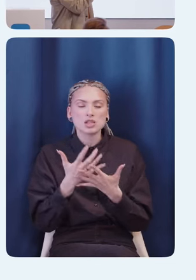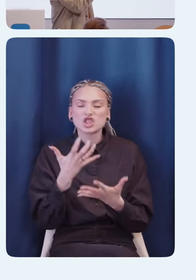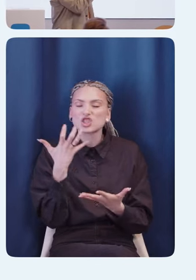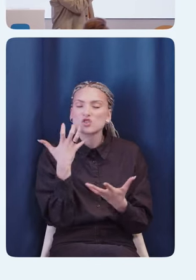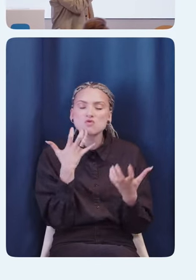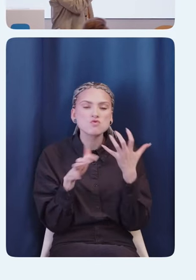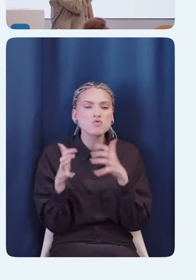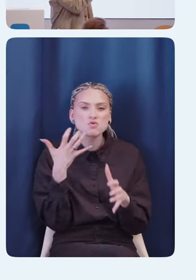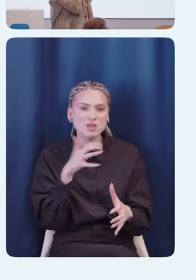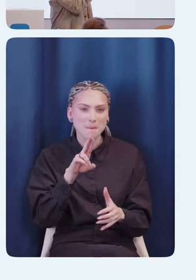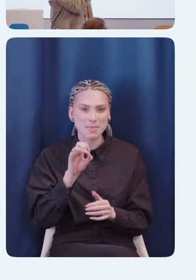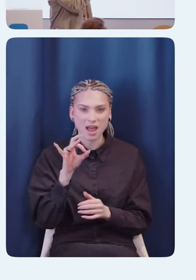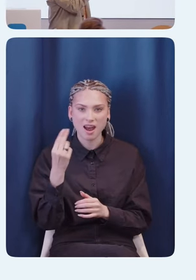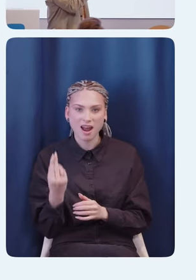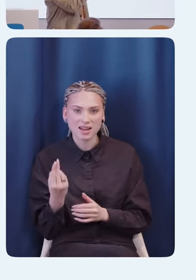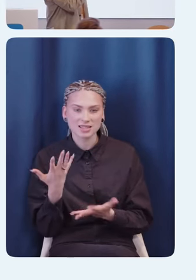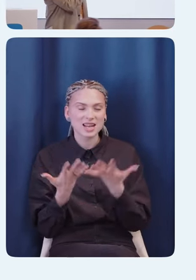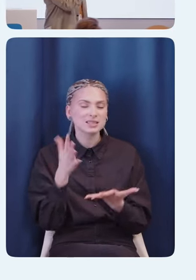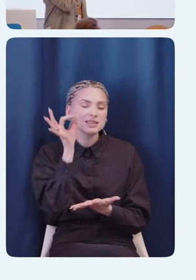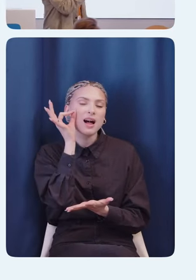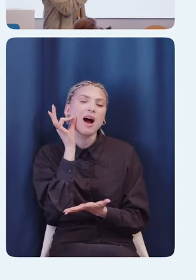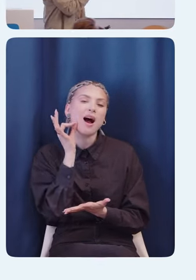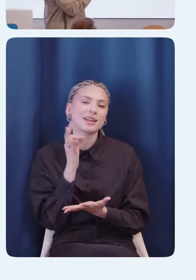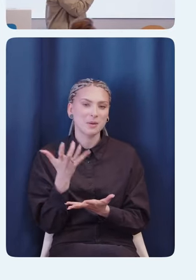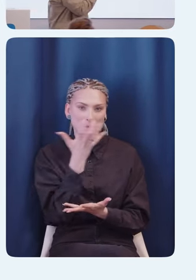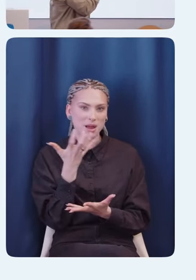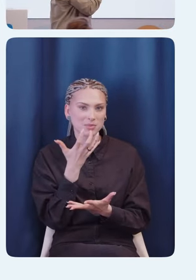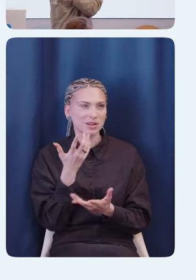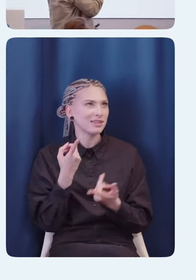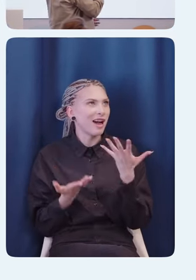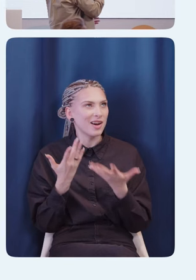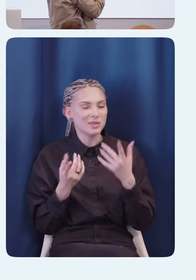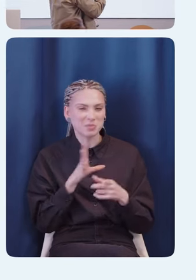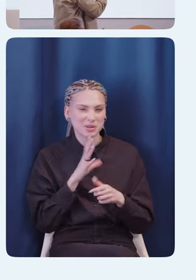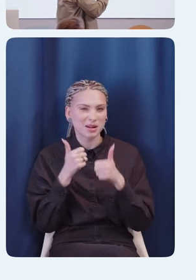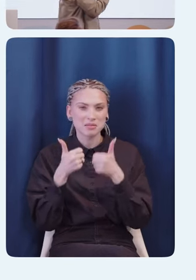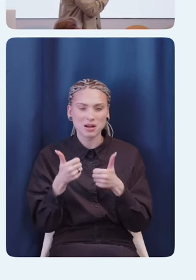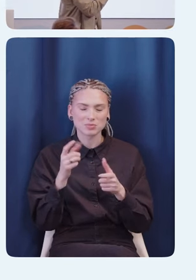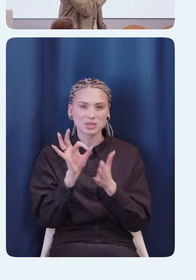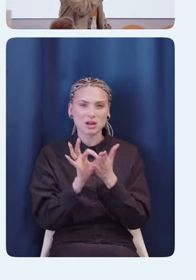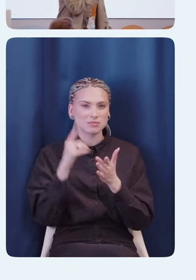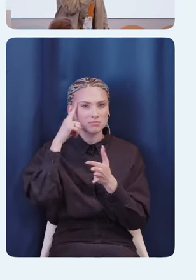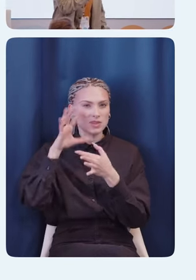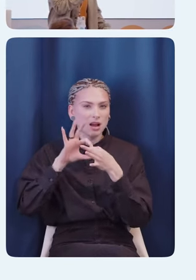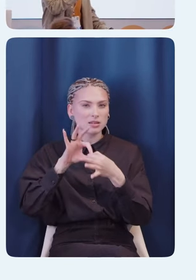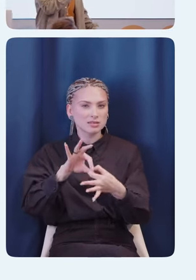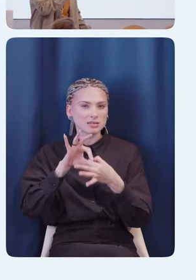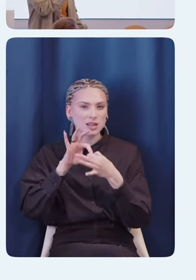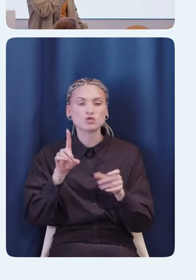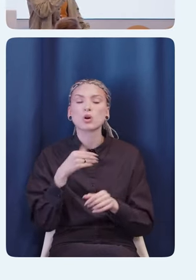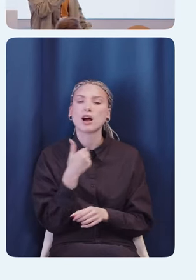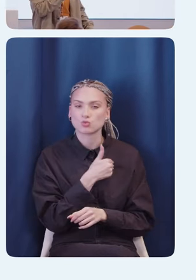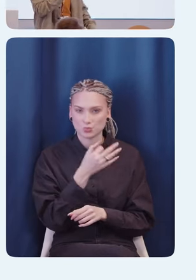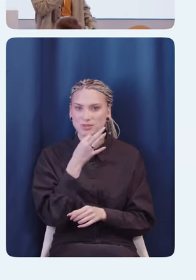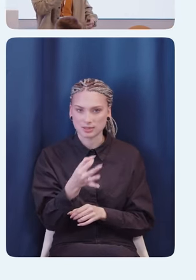перец, да, или сладкий помидор. Вот было бы прикольно, наверное, сразу была бы какая-то ассоциация. То есть, что я хочу сказать,